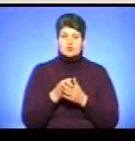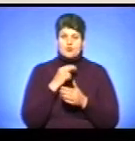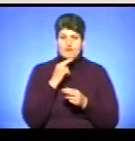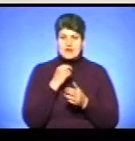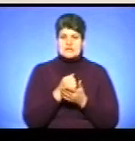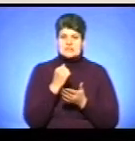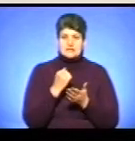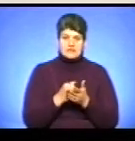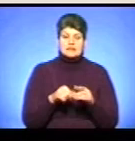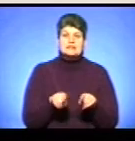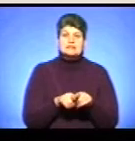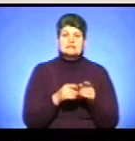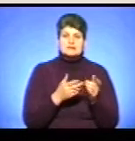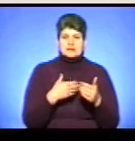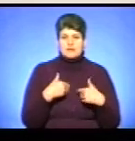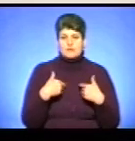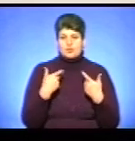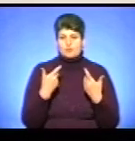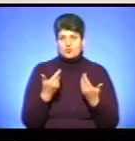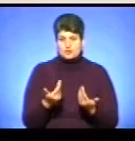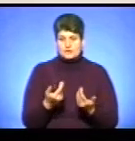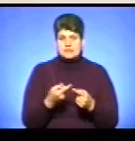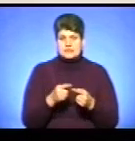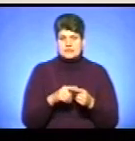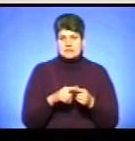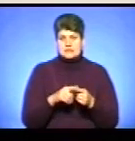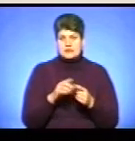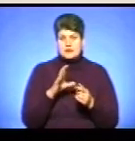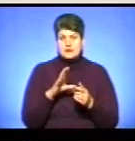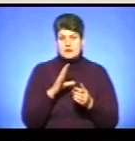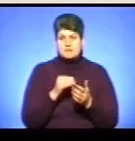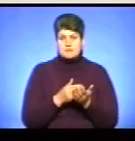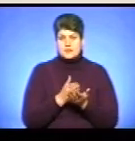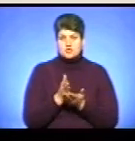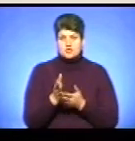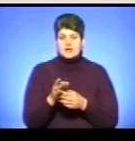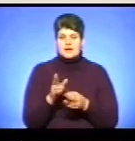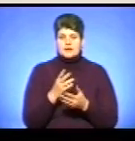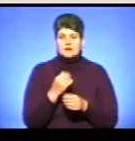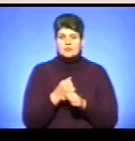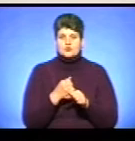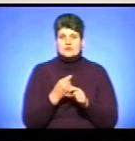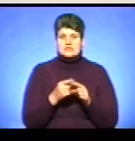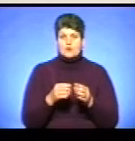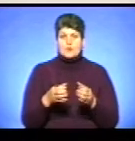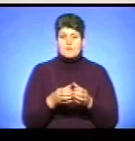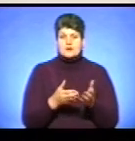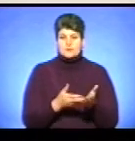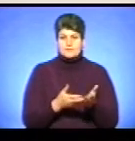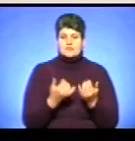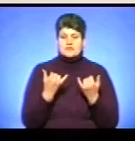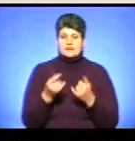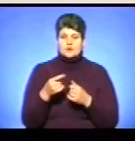і затвердили так, як нам пропонує ця маршрутна мережа, яка є опрацьована цією компанією. Зараз